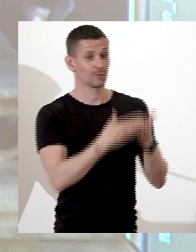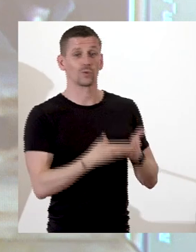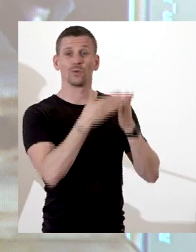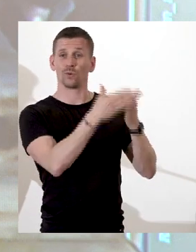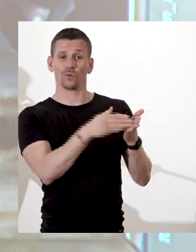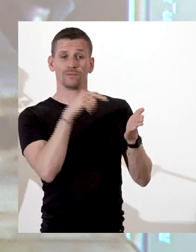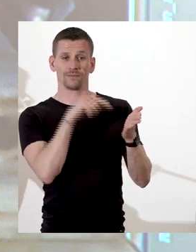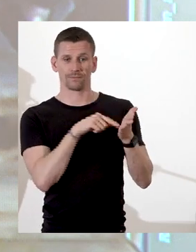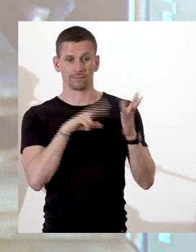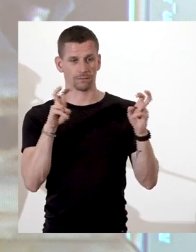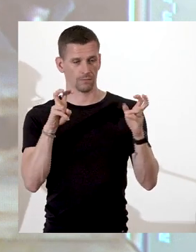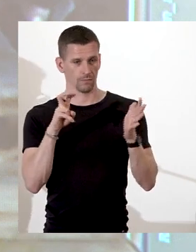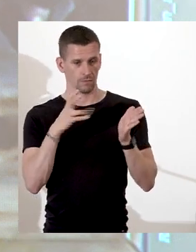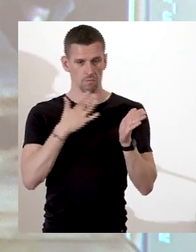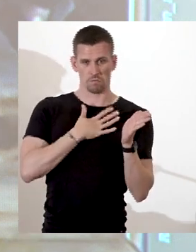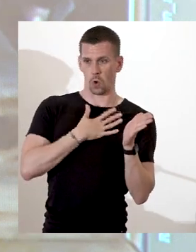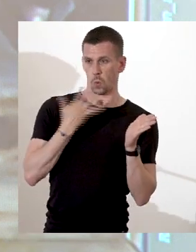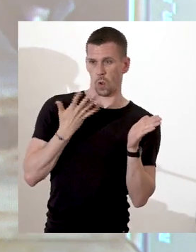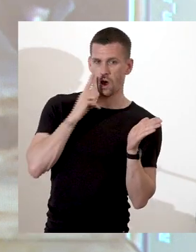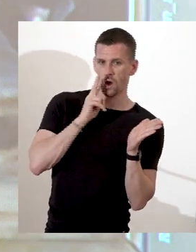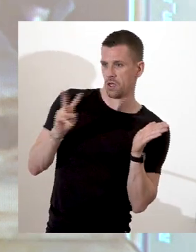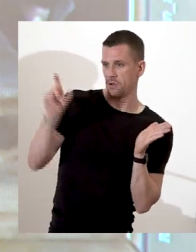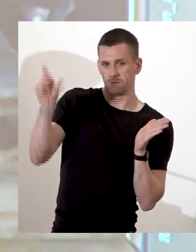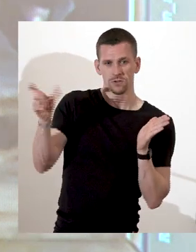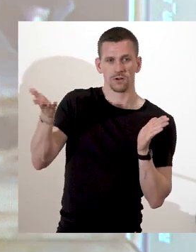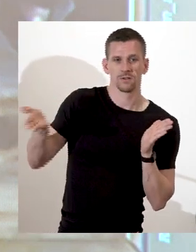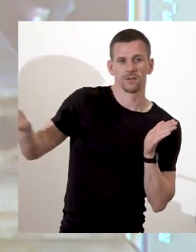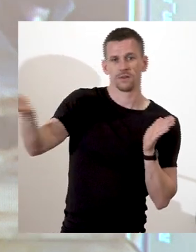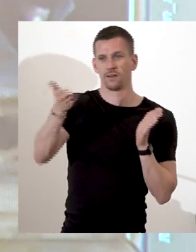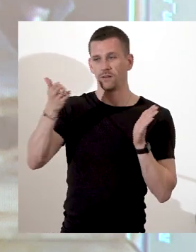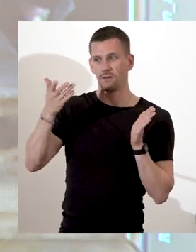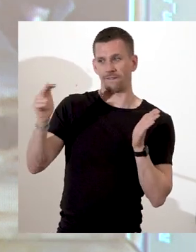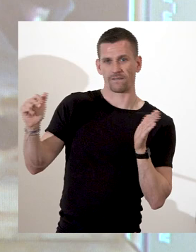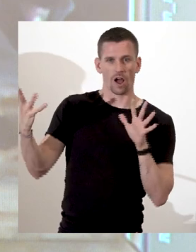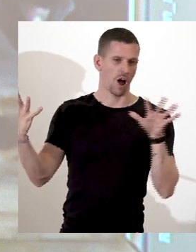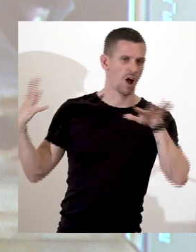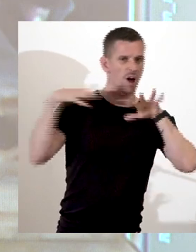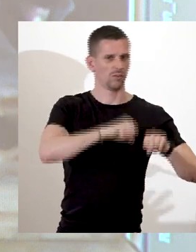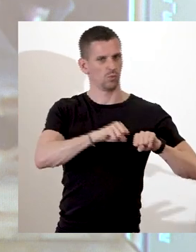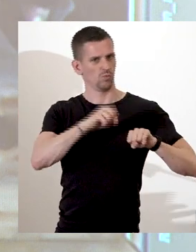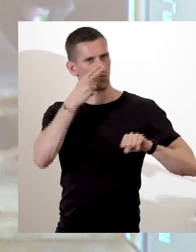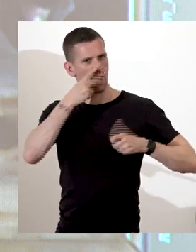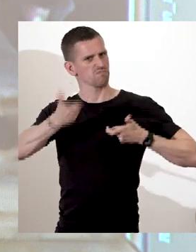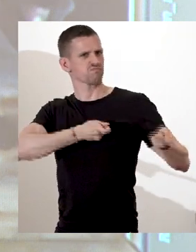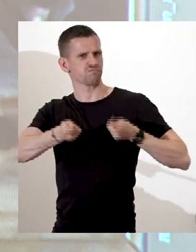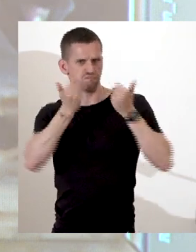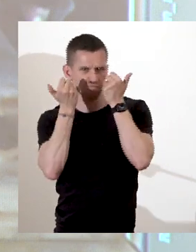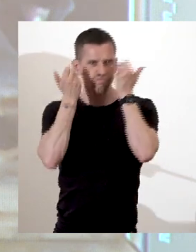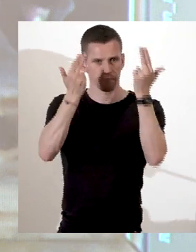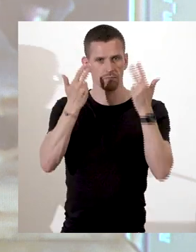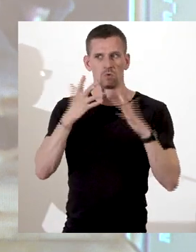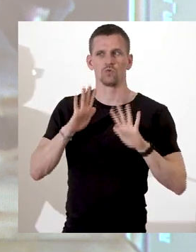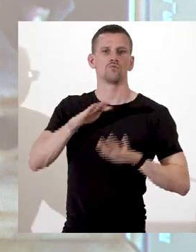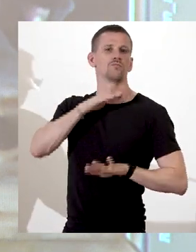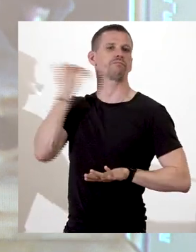en geôliers le long des côtes africaines et durant la traversée entre l'Afrique et les colonies européennes. Le